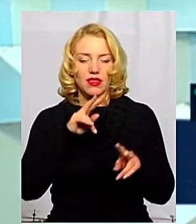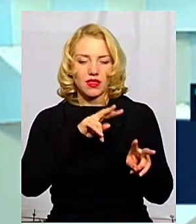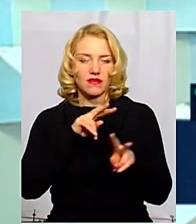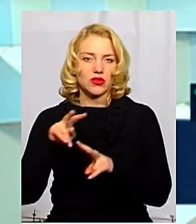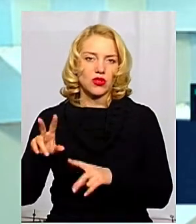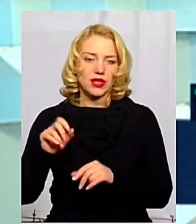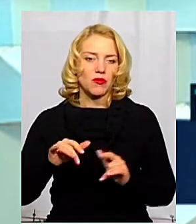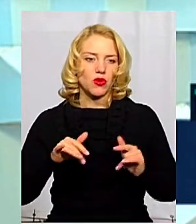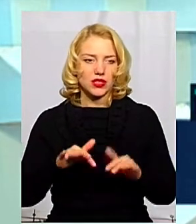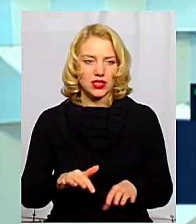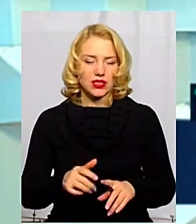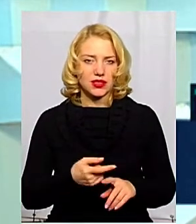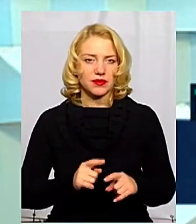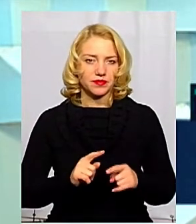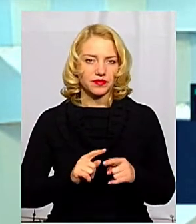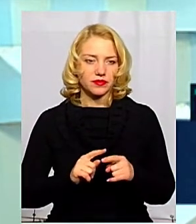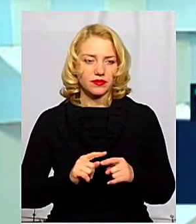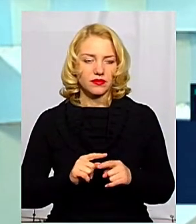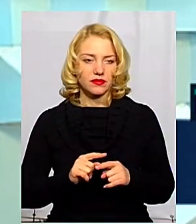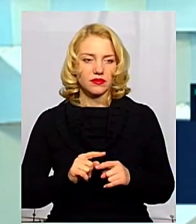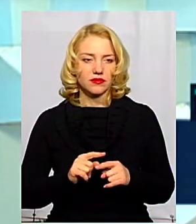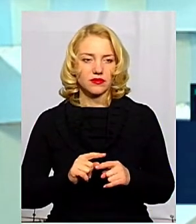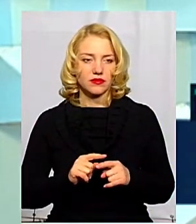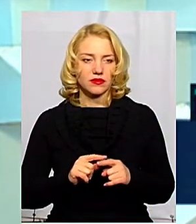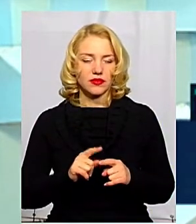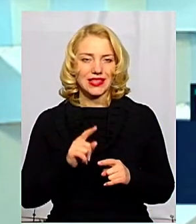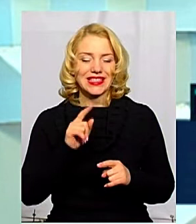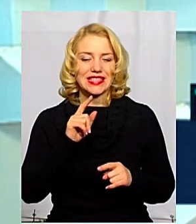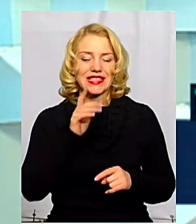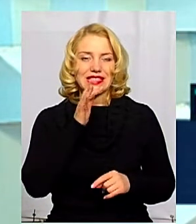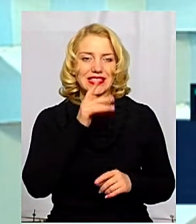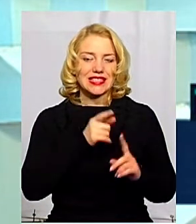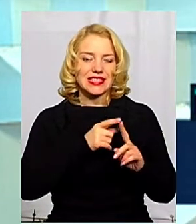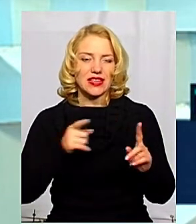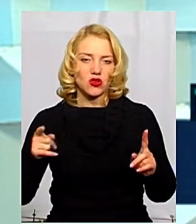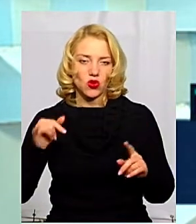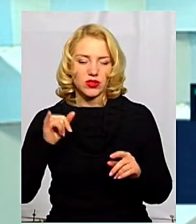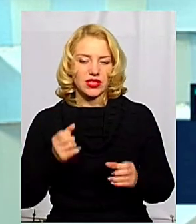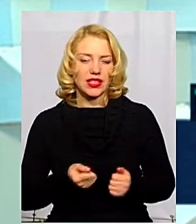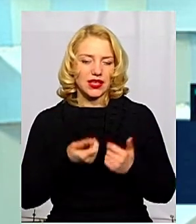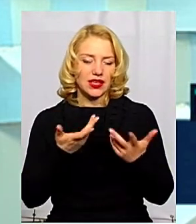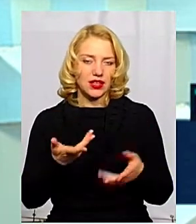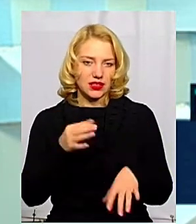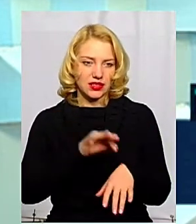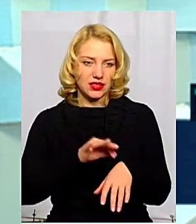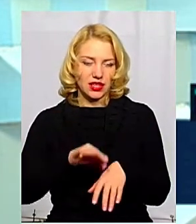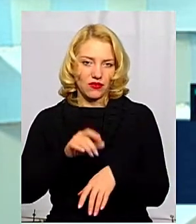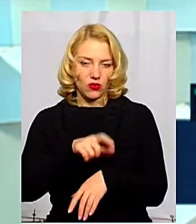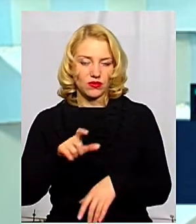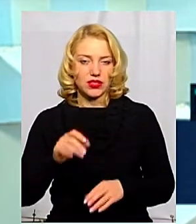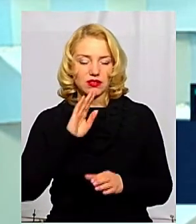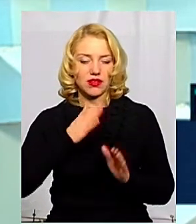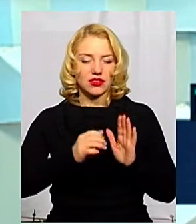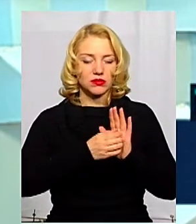відслідковує процес інтенсифікації сезонності, а також кількості захворілих. За